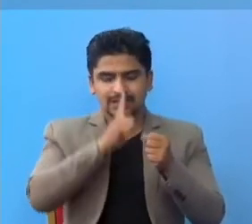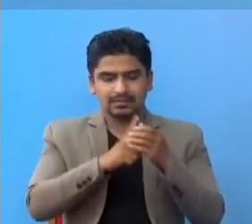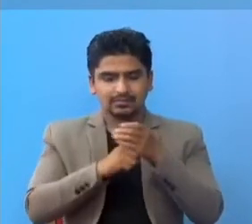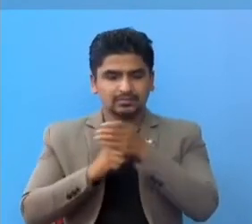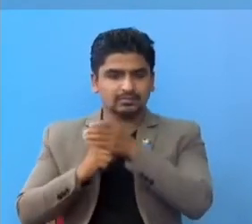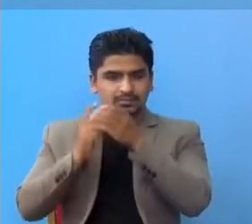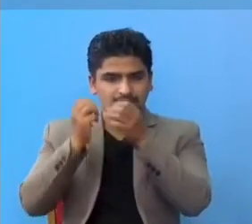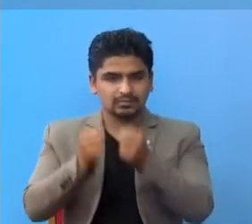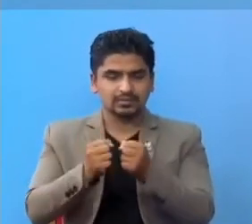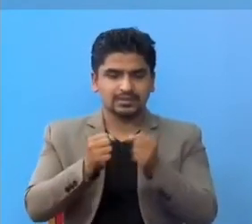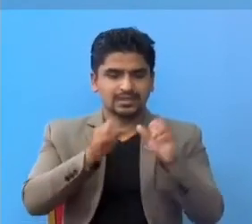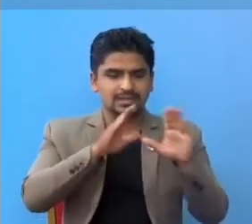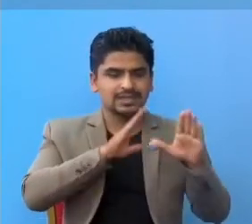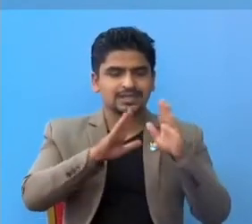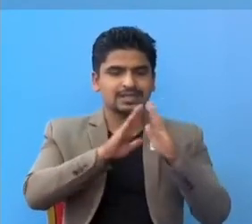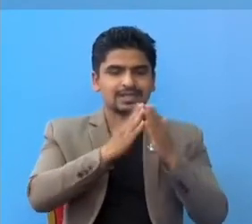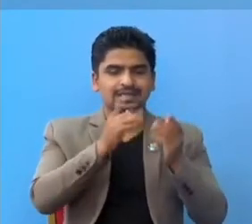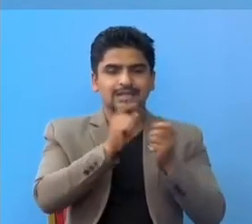निर्देशे का बनाई